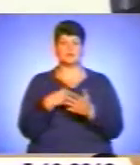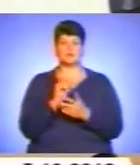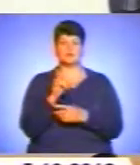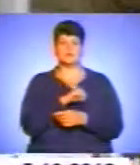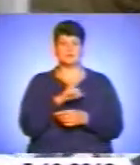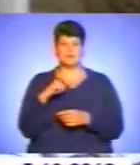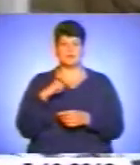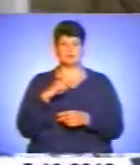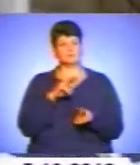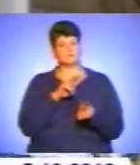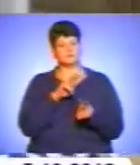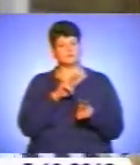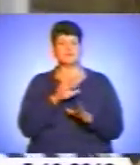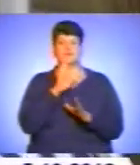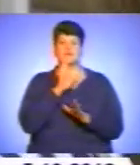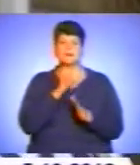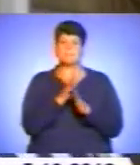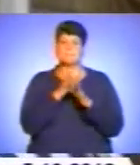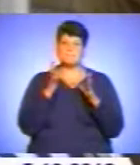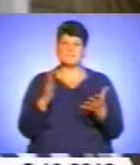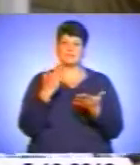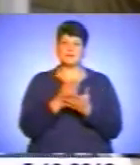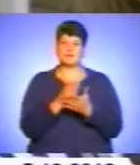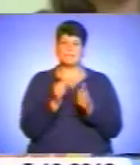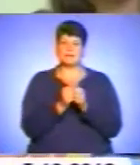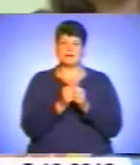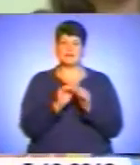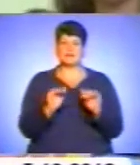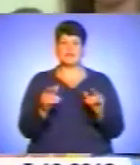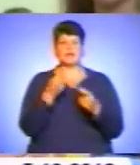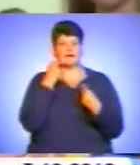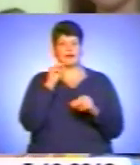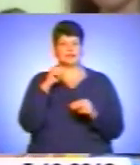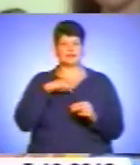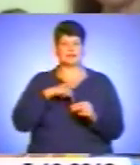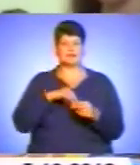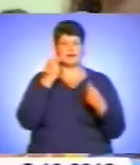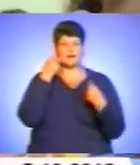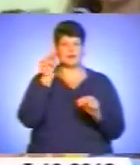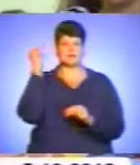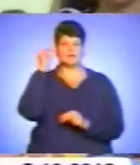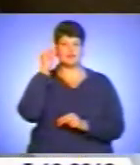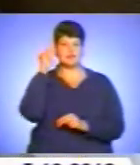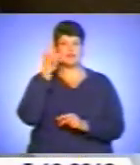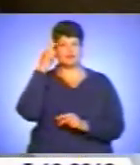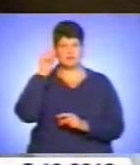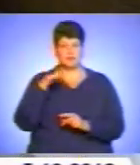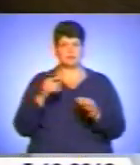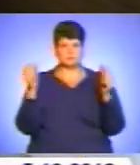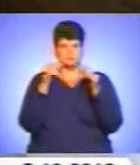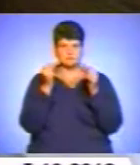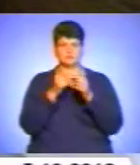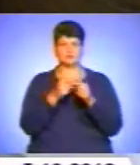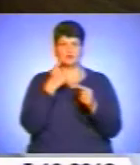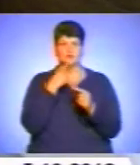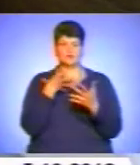спостерегла. Коли дівчинка більше перебуває між дітьми, у неї кращий настрій, ліпше вчиться і вміє чіткіше висловлювати свою